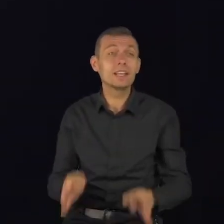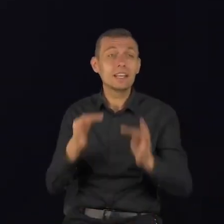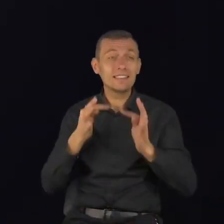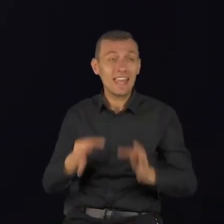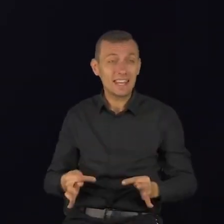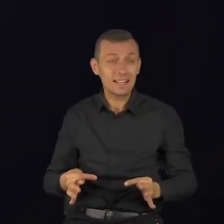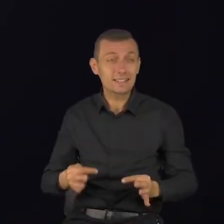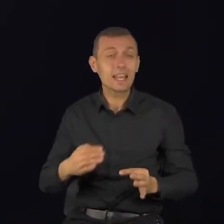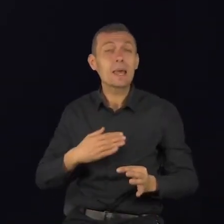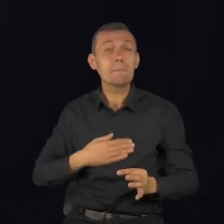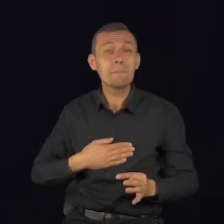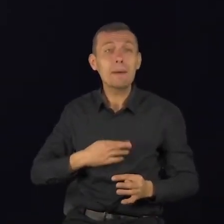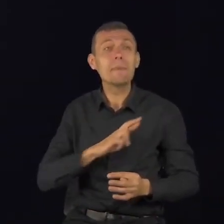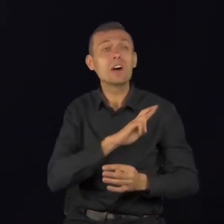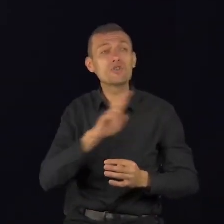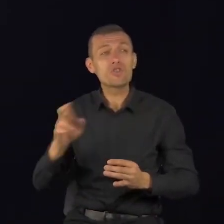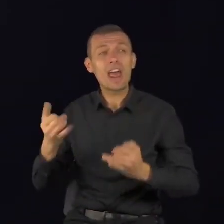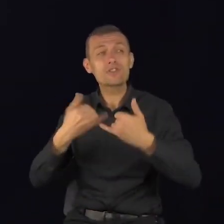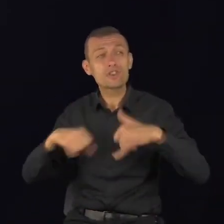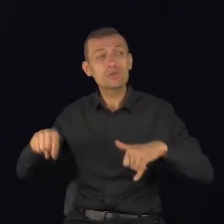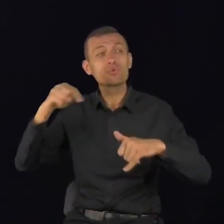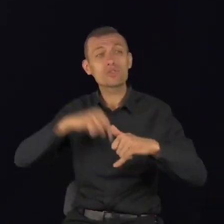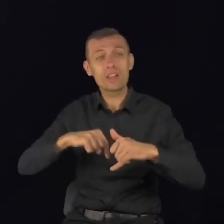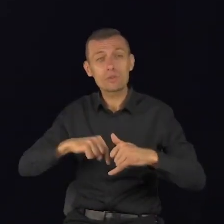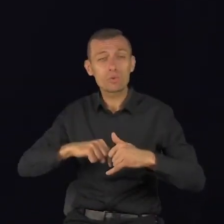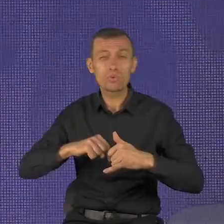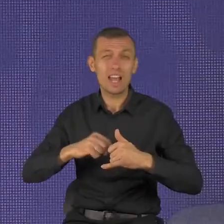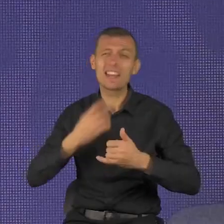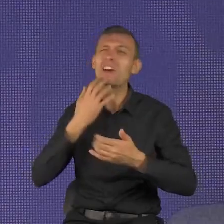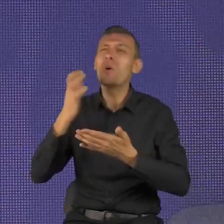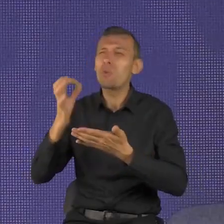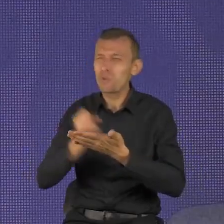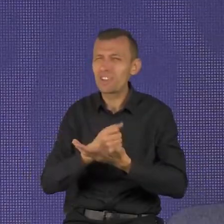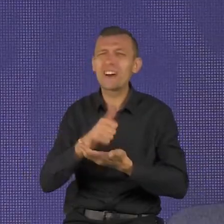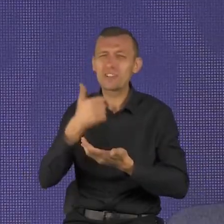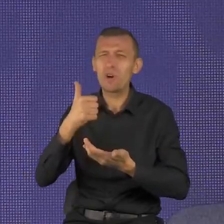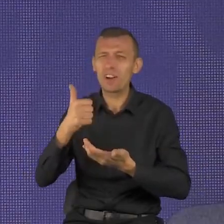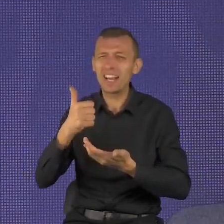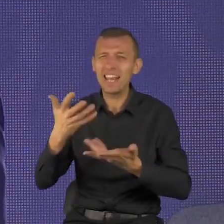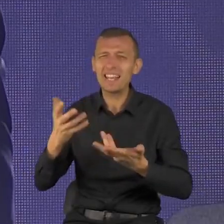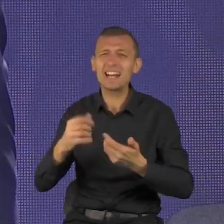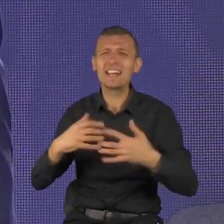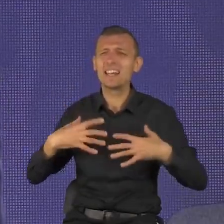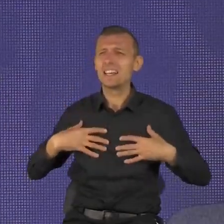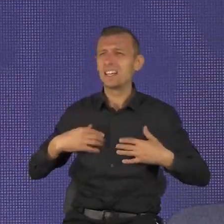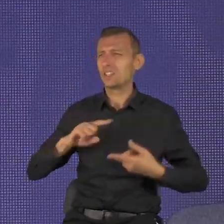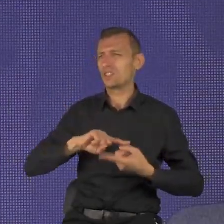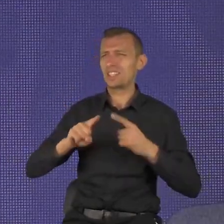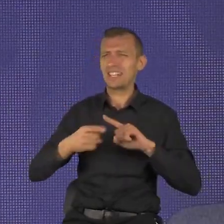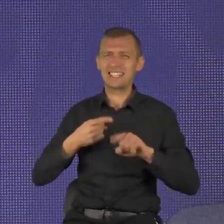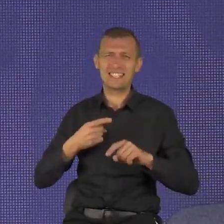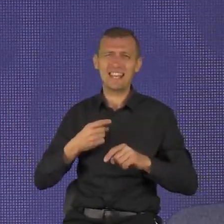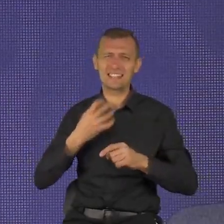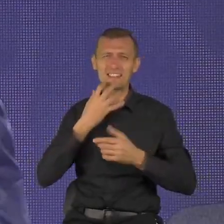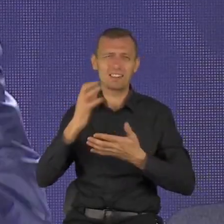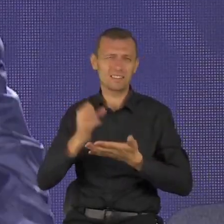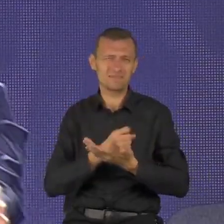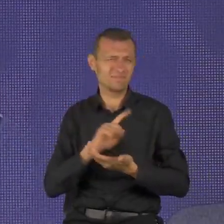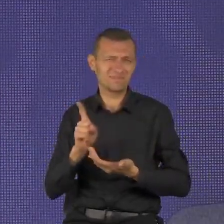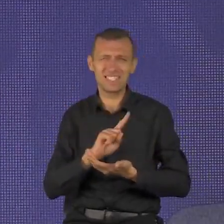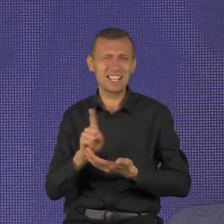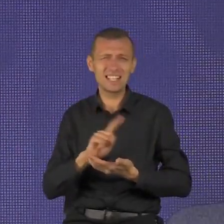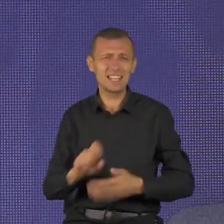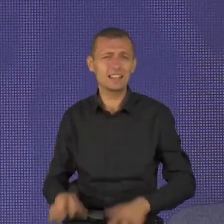używać. Ale życie nie polega na posiadaniu rzeczy, więc mogę być zadowolony z tym, co mam.